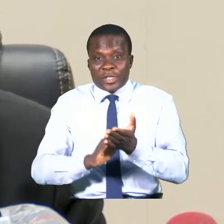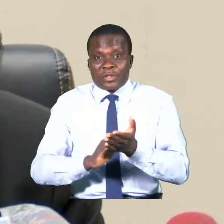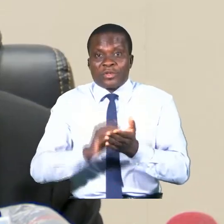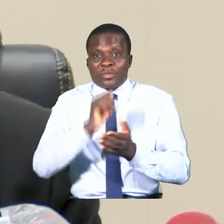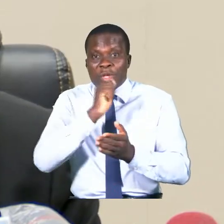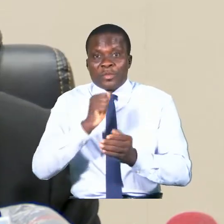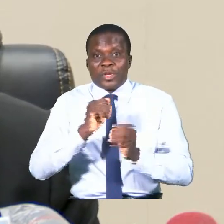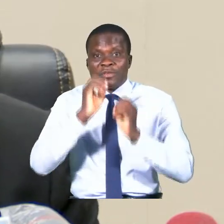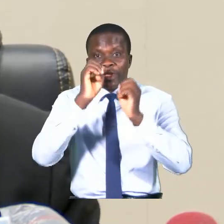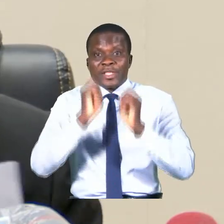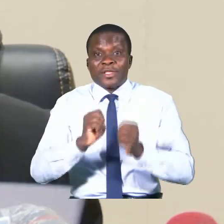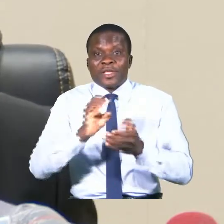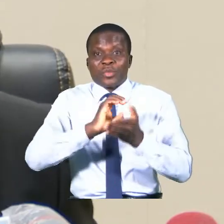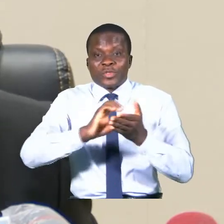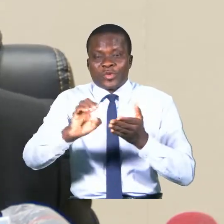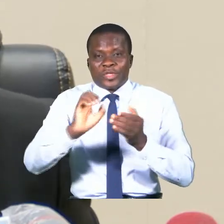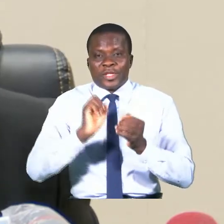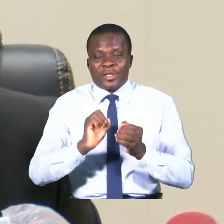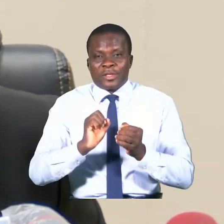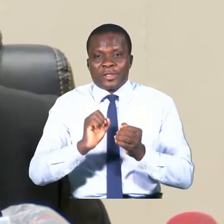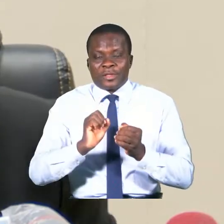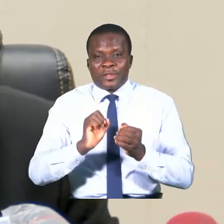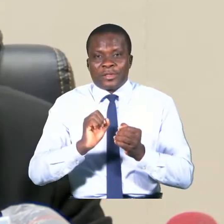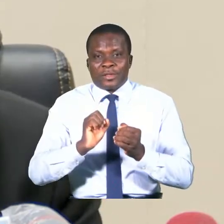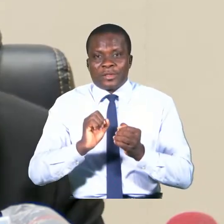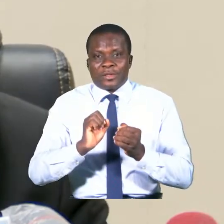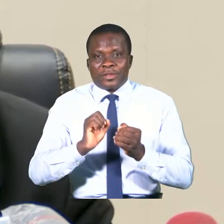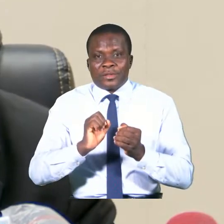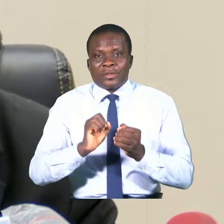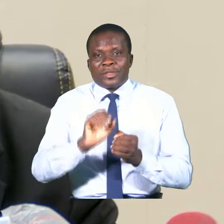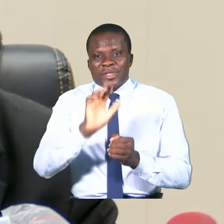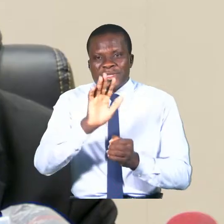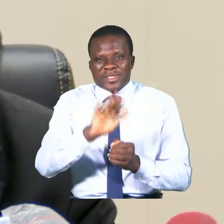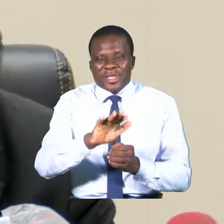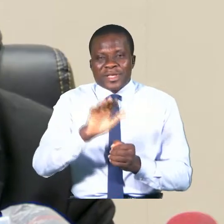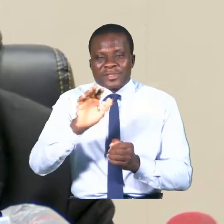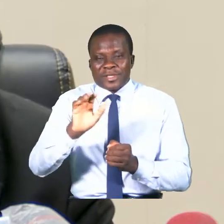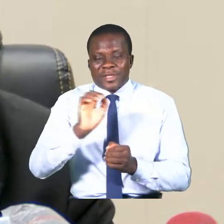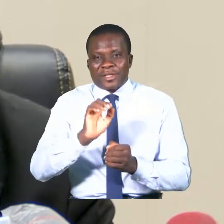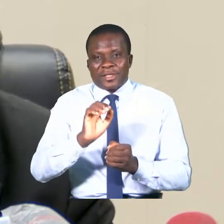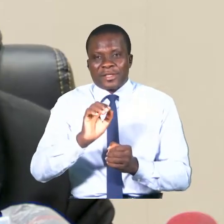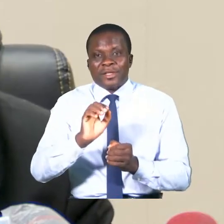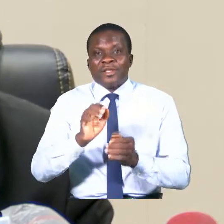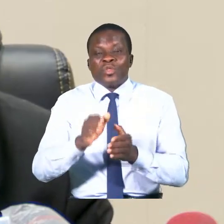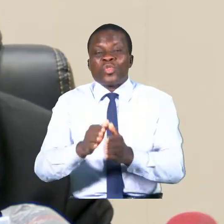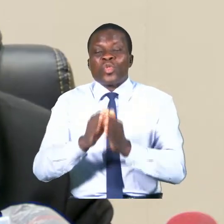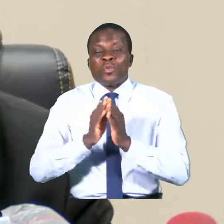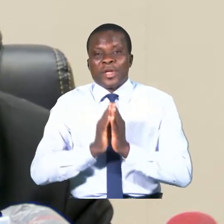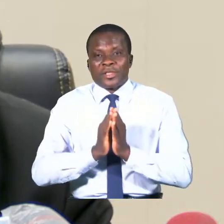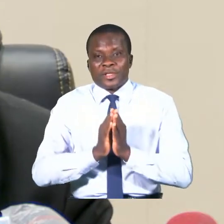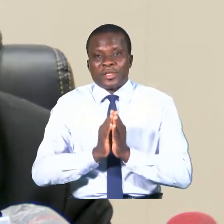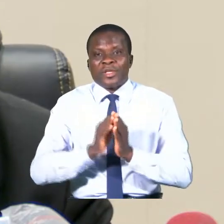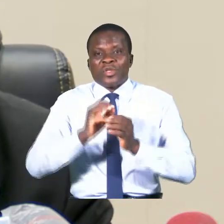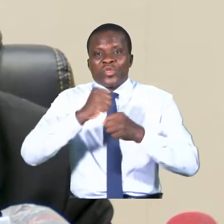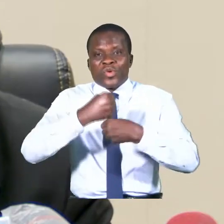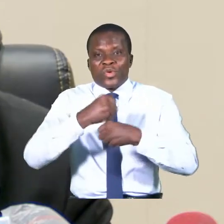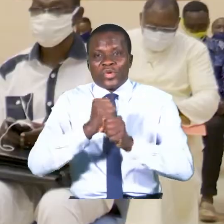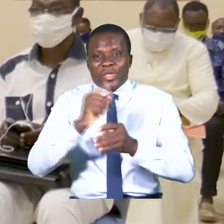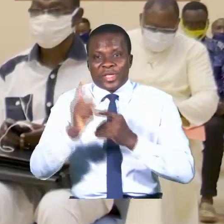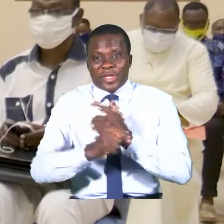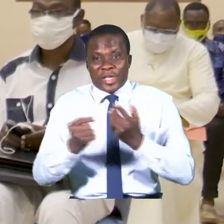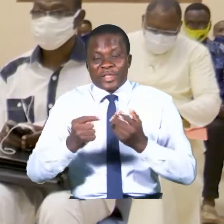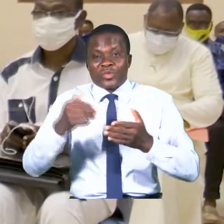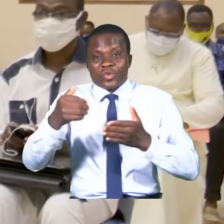et d'enseignement secondaire, secondaire, 57 demandes de création de nouveaux